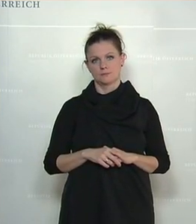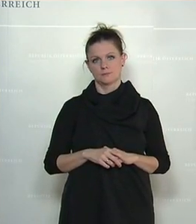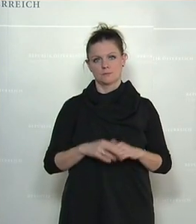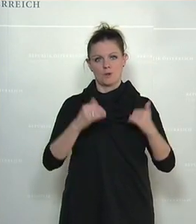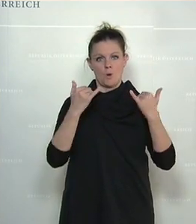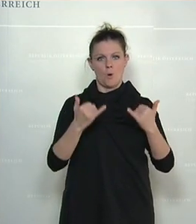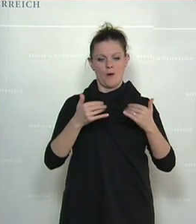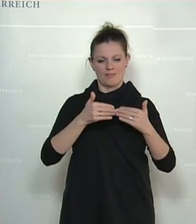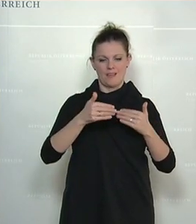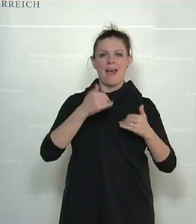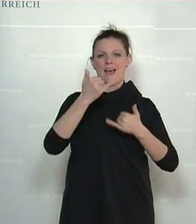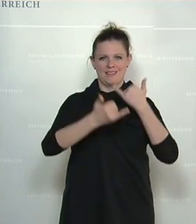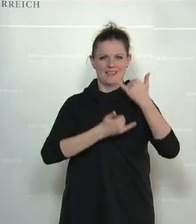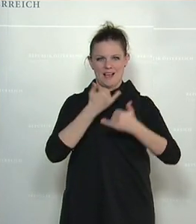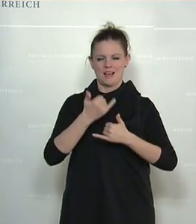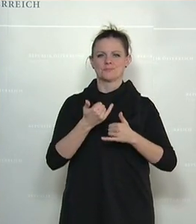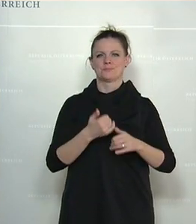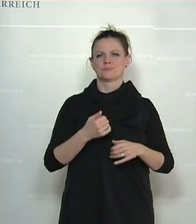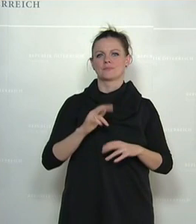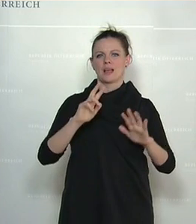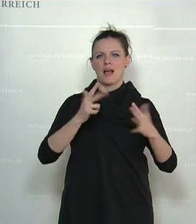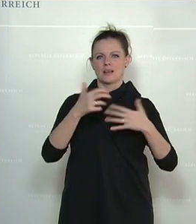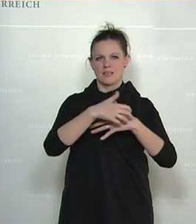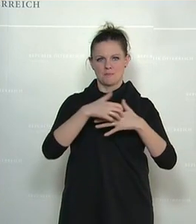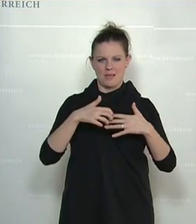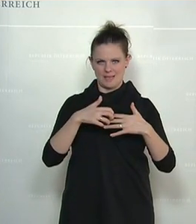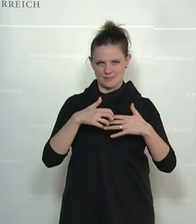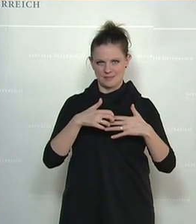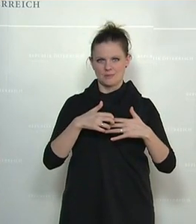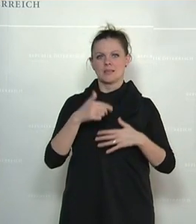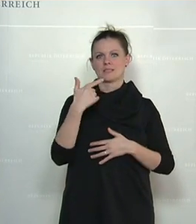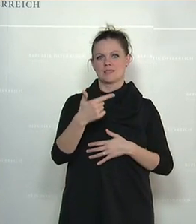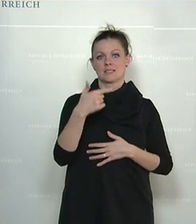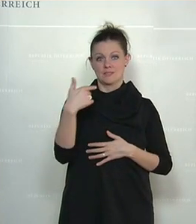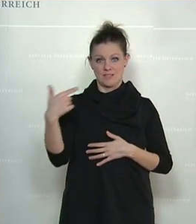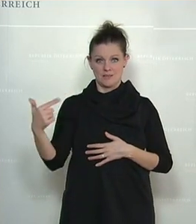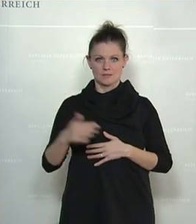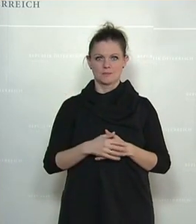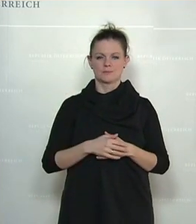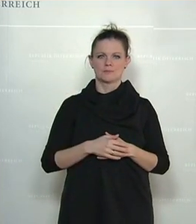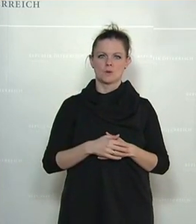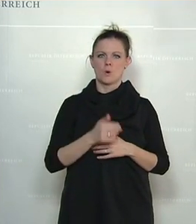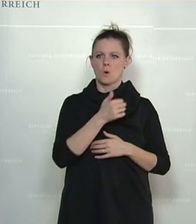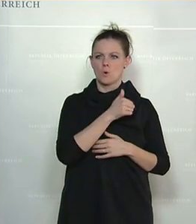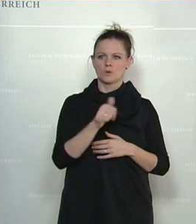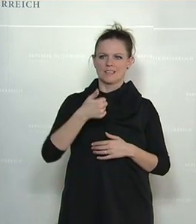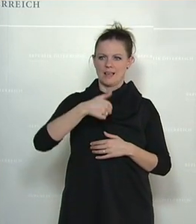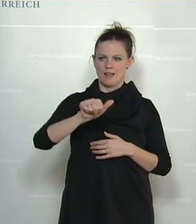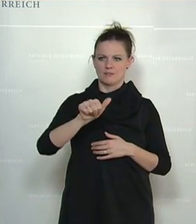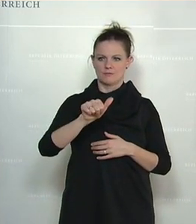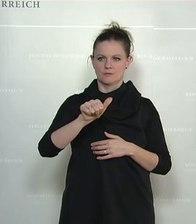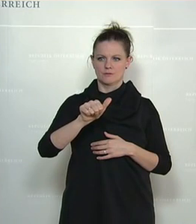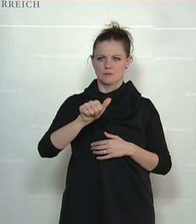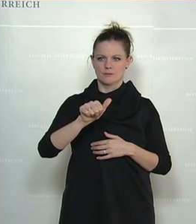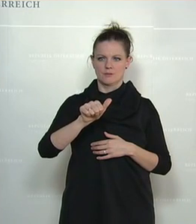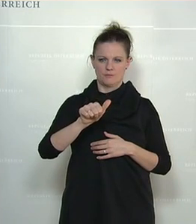heute in einem Jahr, am 8. März 2022, feiern wir den 111. Weltfrauentag. Und ich würde